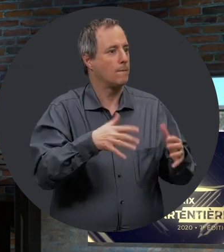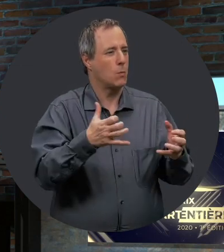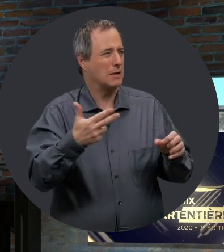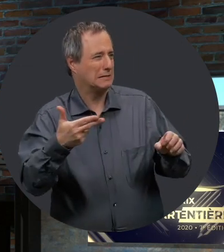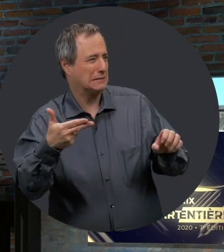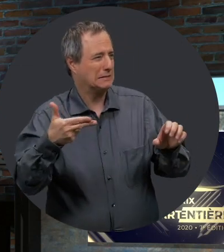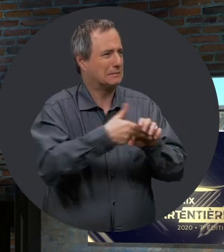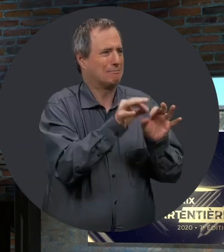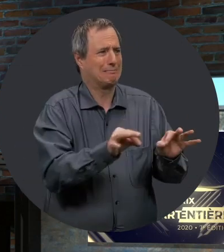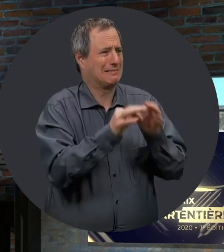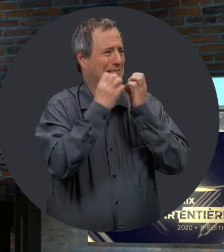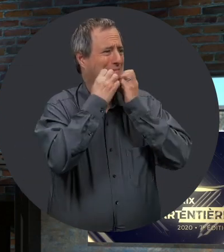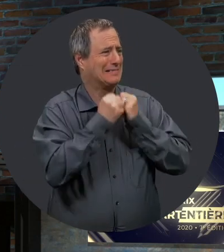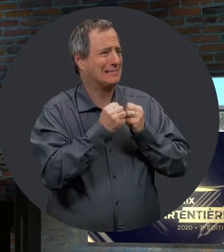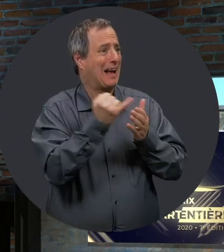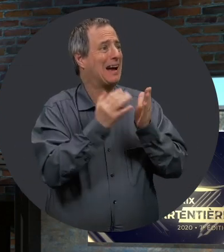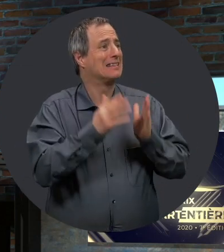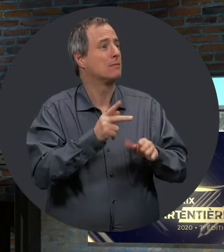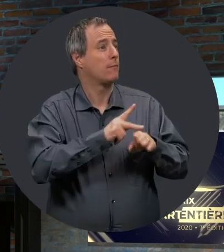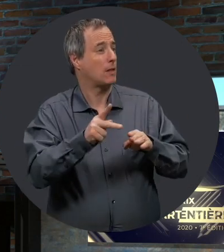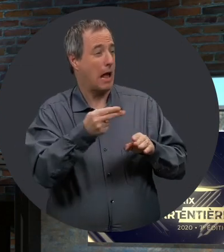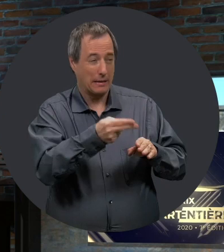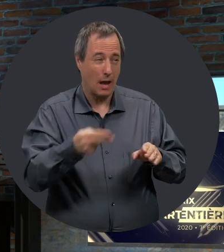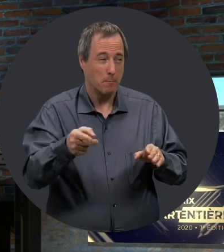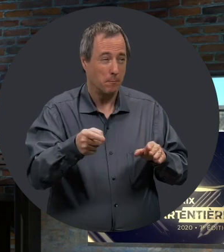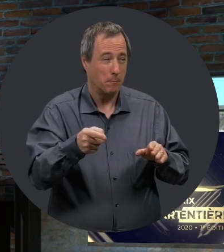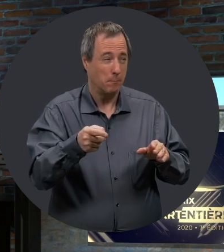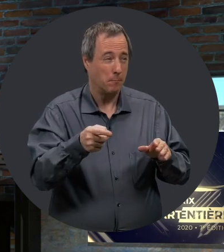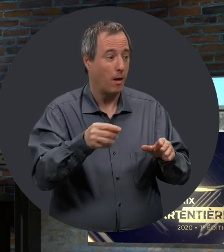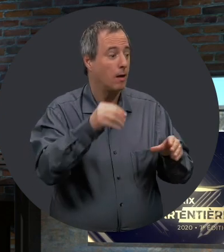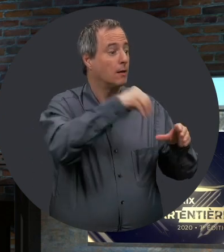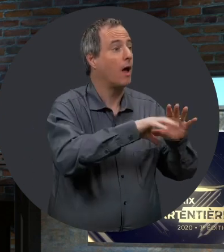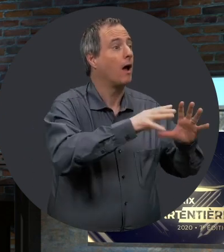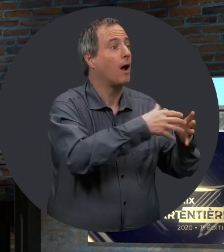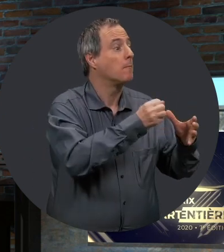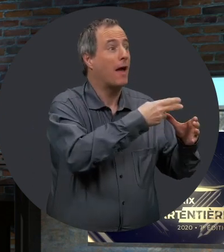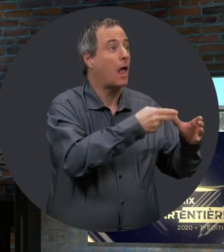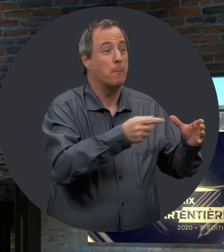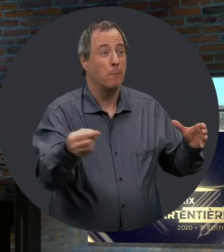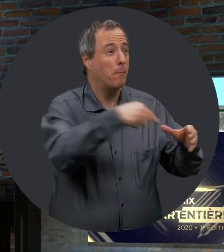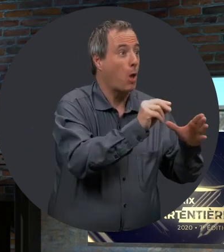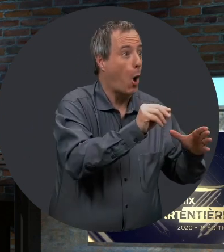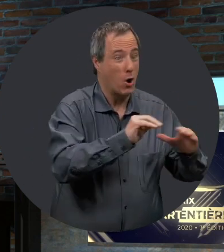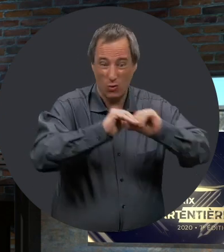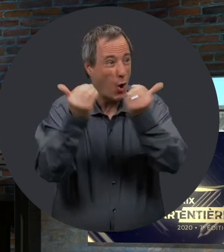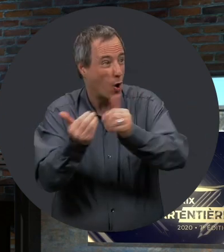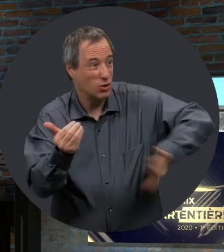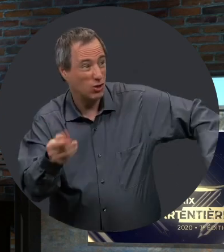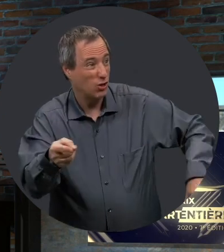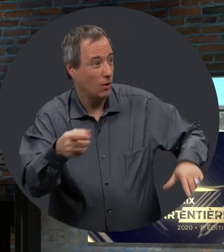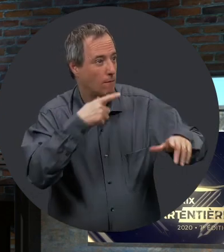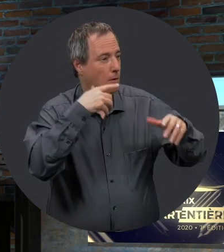fait valoir la contribution des artistes professionnels handicapés, non pas à l'intérieur d'un groupe de